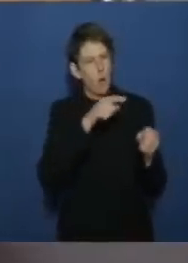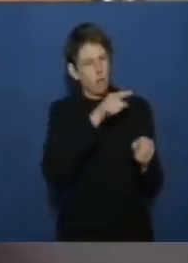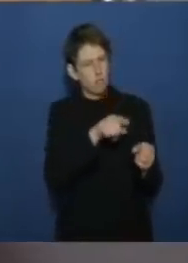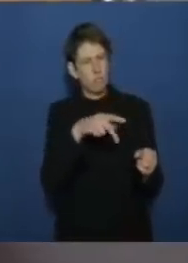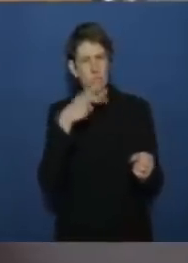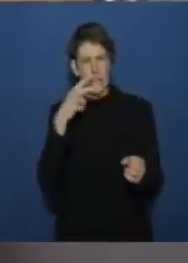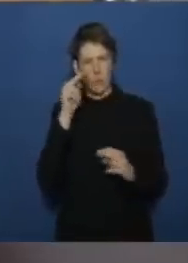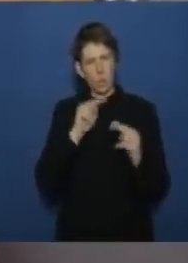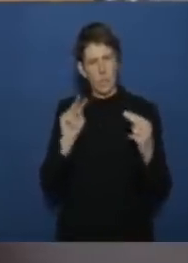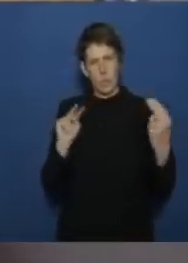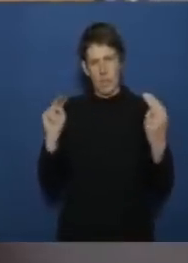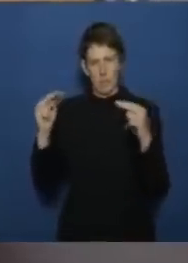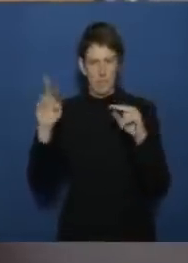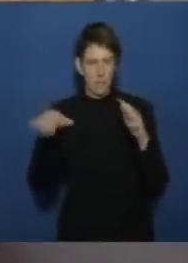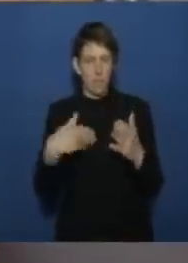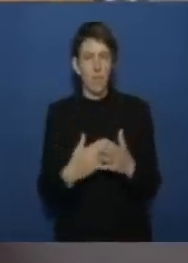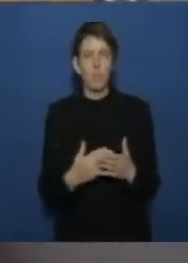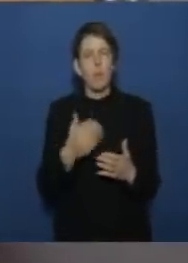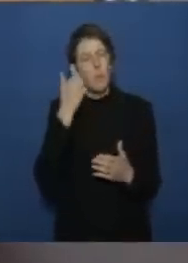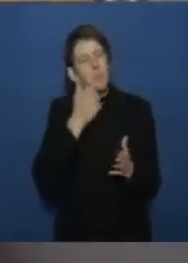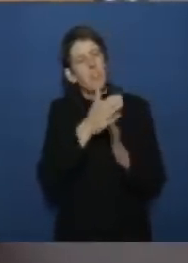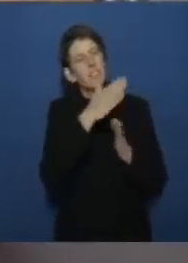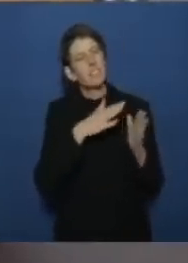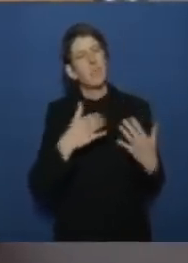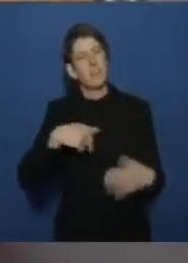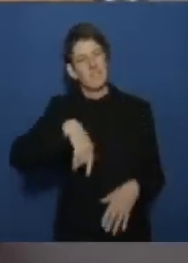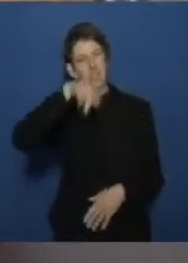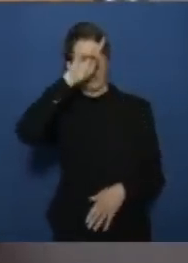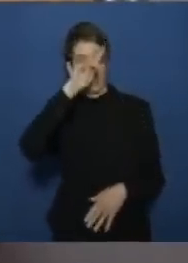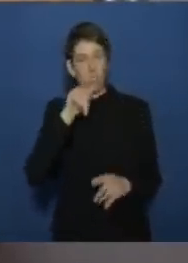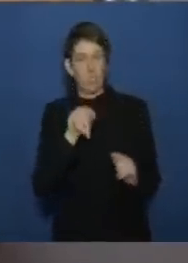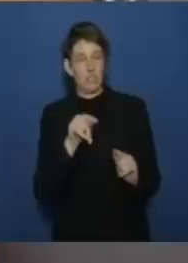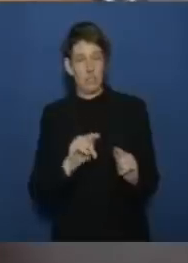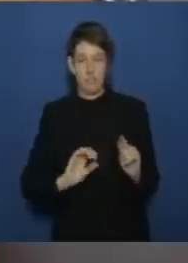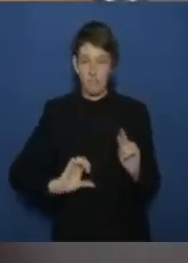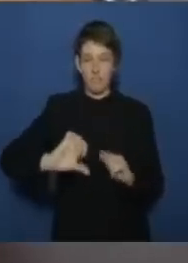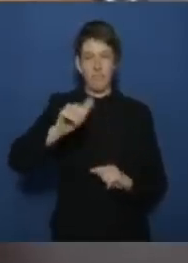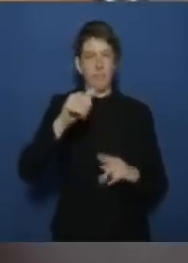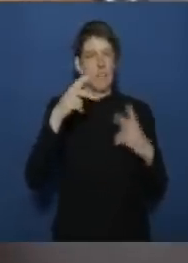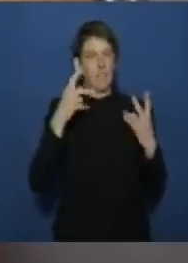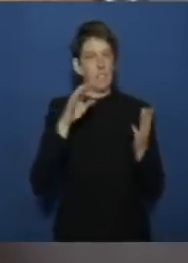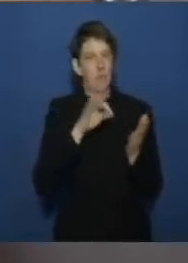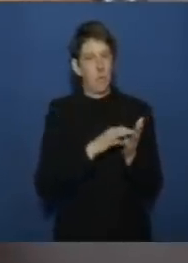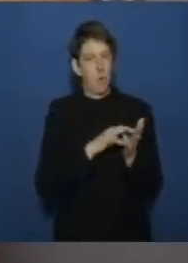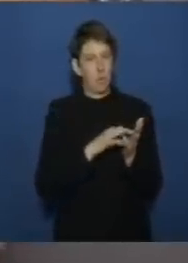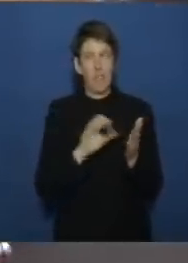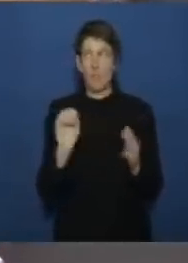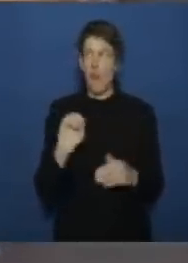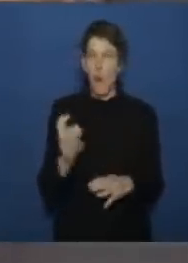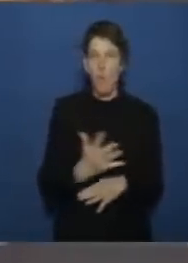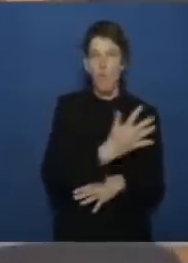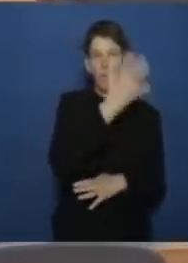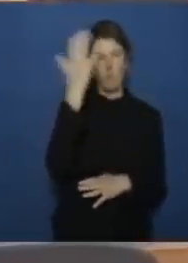sagen was von deutscher seite jetzt eigentlich die hürden oder die knackpunkte waren die dazu geführt haben dass das jetzt fünf jahre gedauert